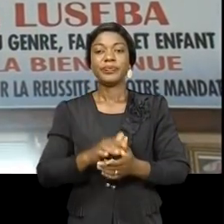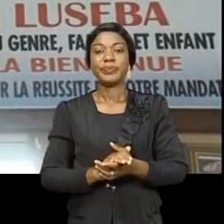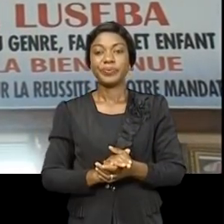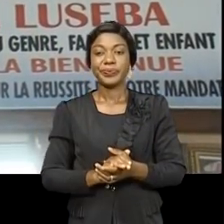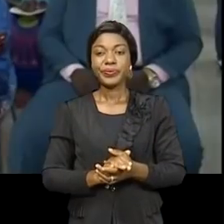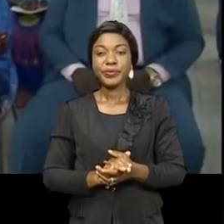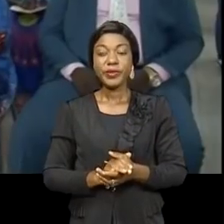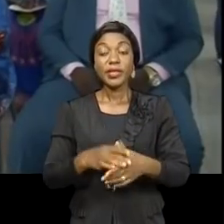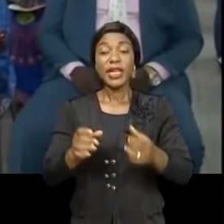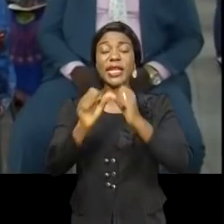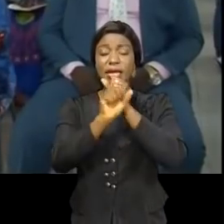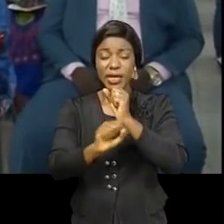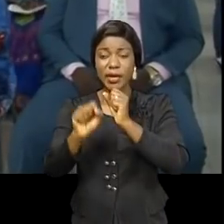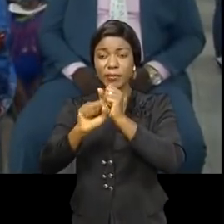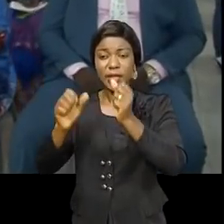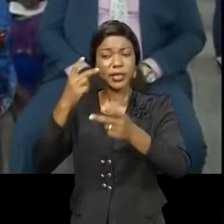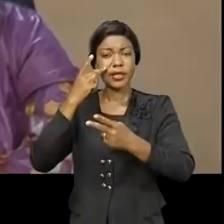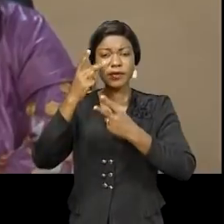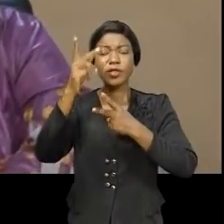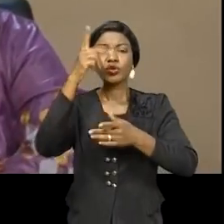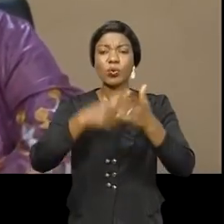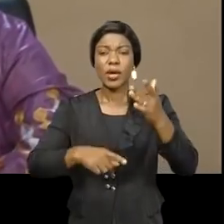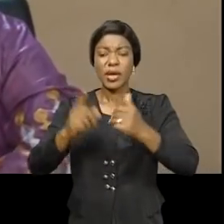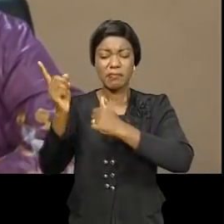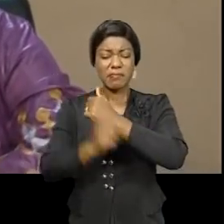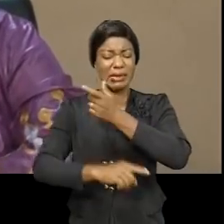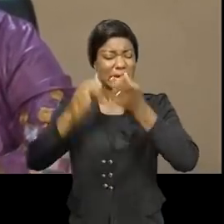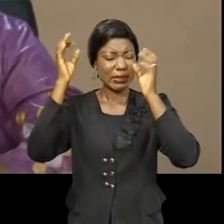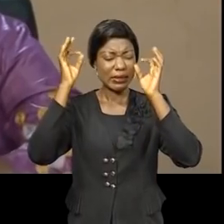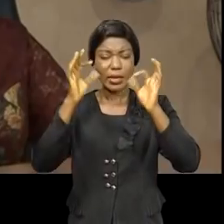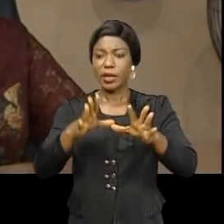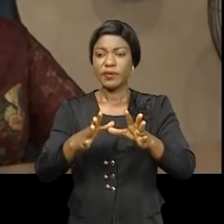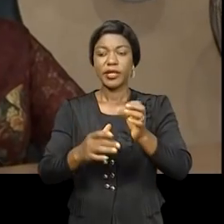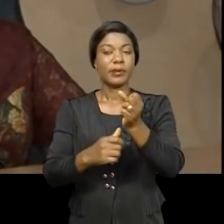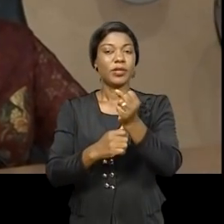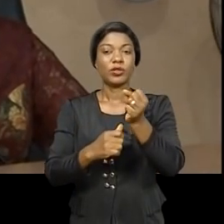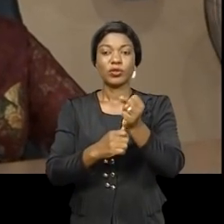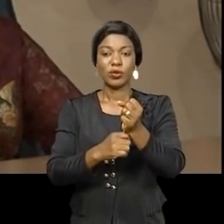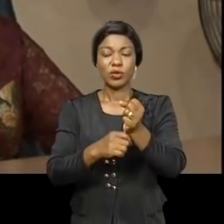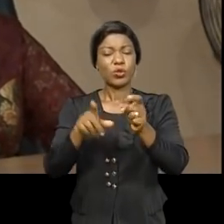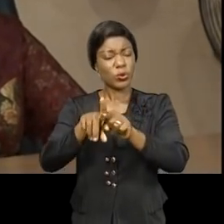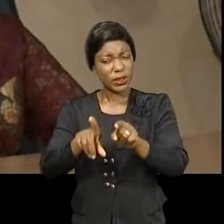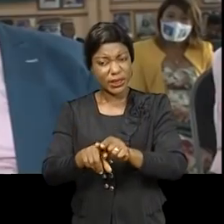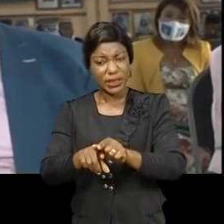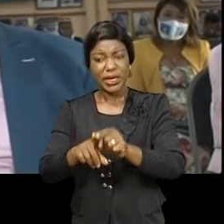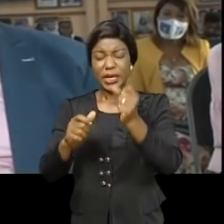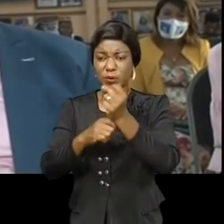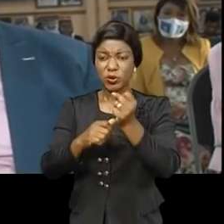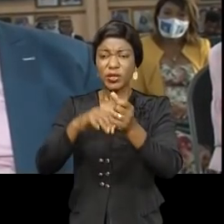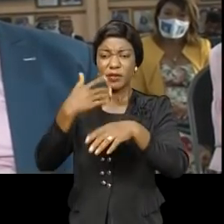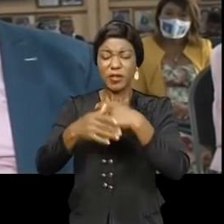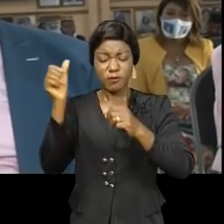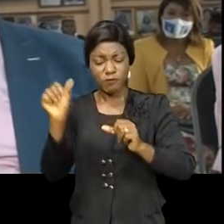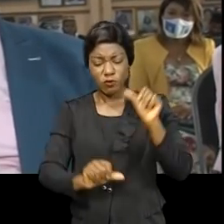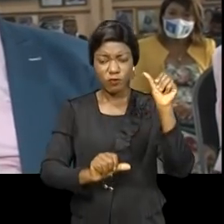Zéro, une campagne qui vise à punir sévèrement et dans le plus court délai les délinquants à la moindre infraction de la